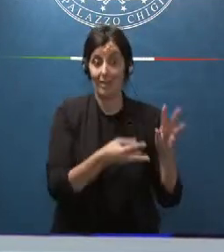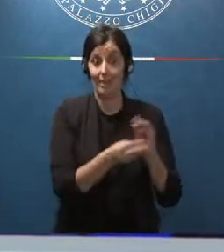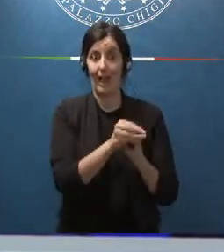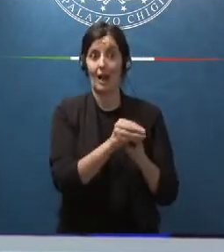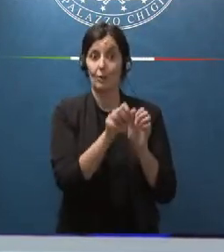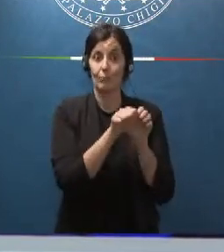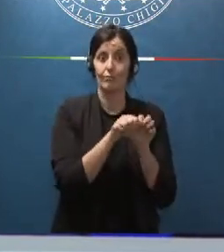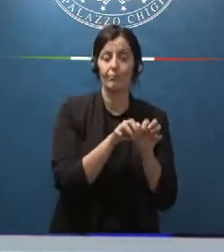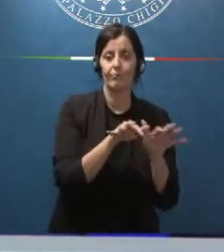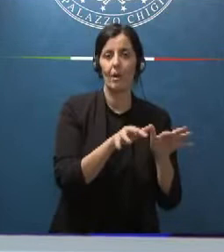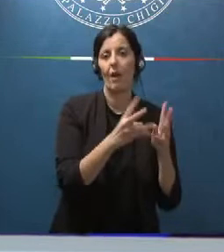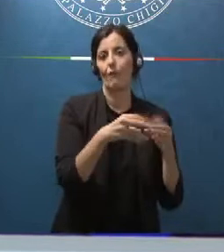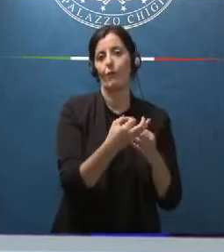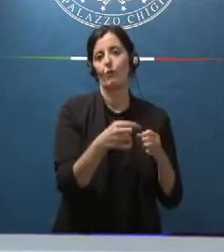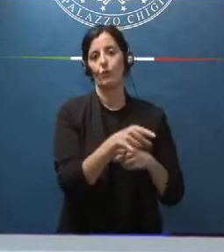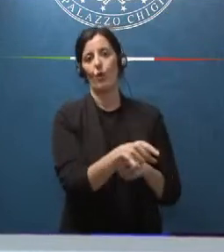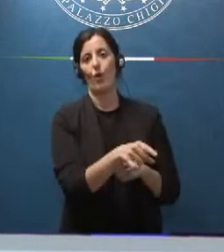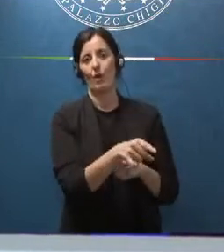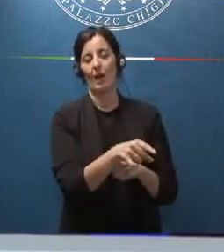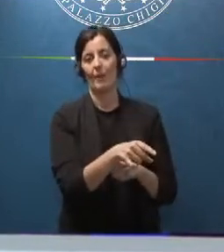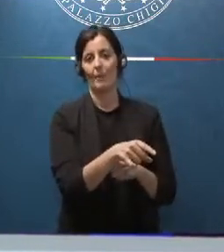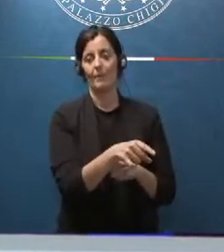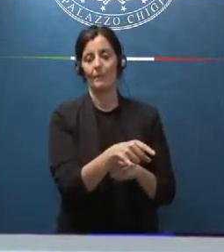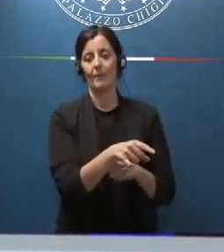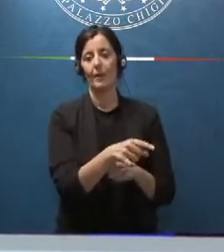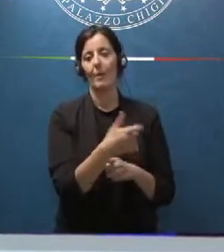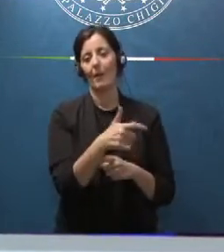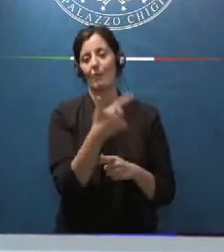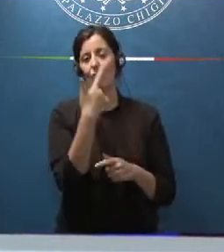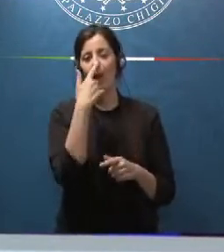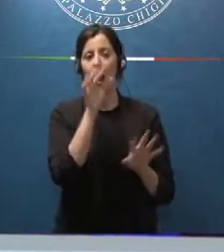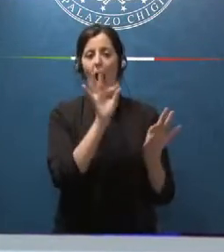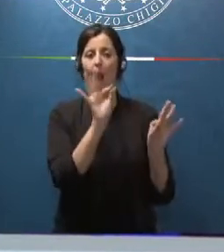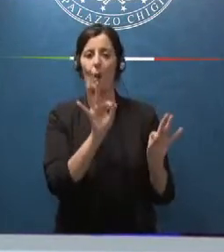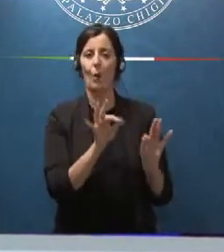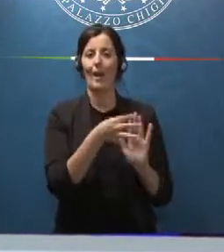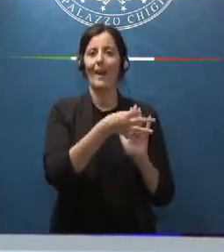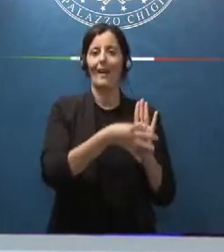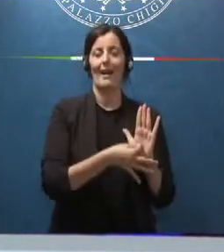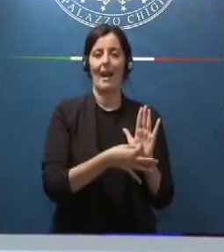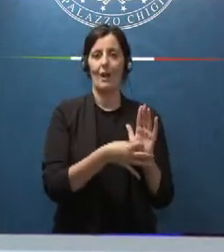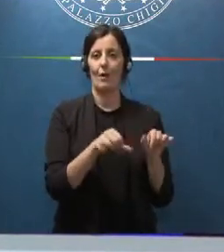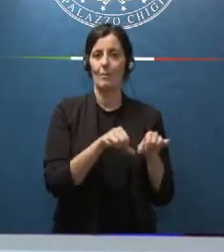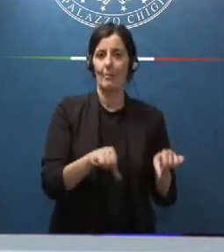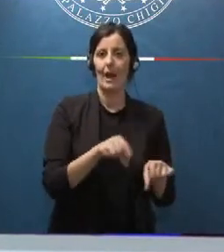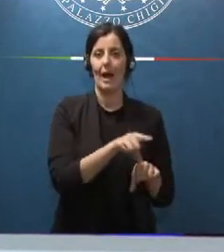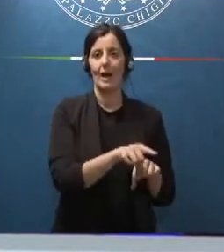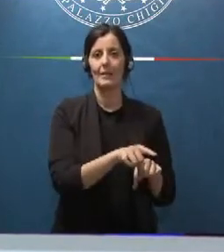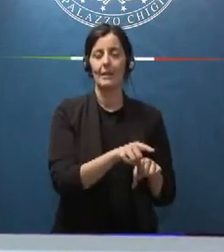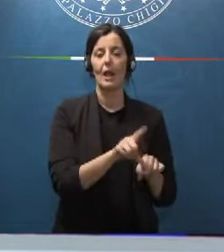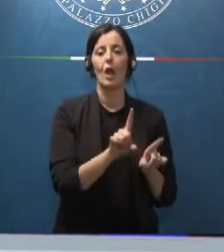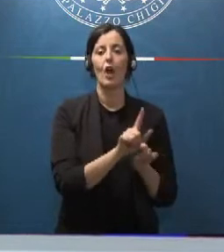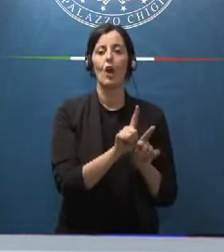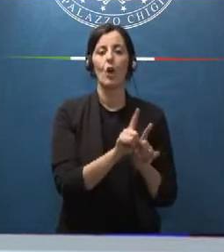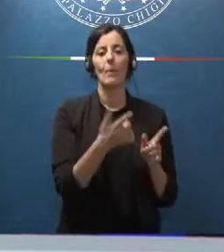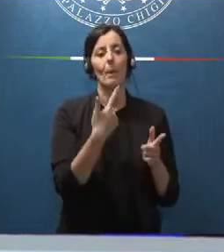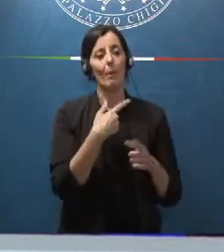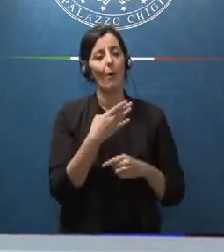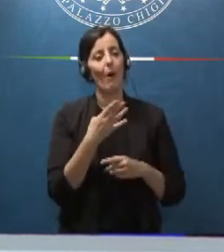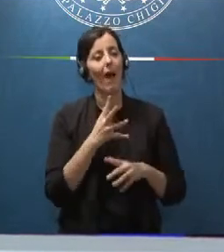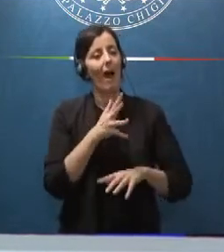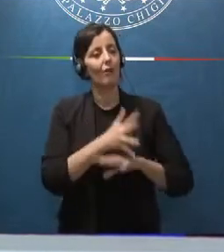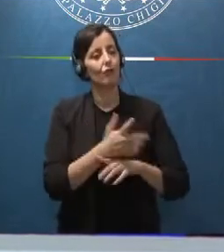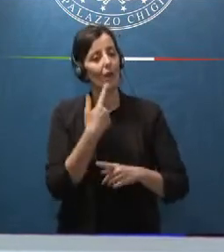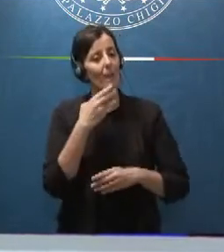sulla base di alcune di alcuni postulati che sono per esempio la discrezionalità dell'azione penale